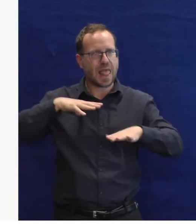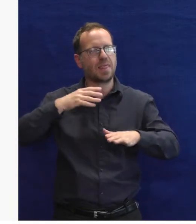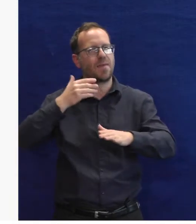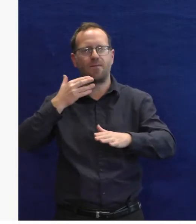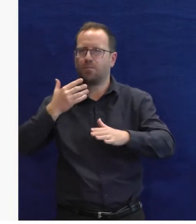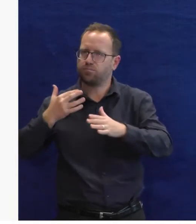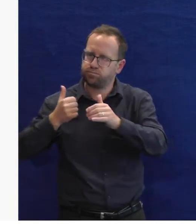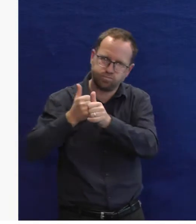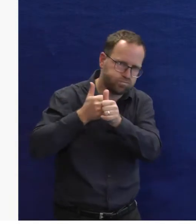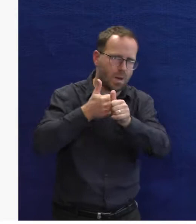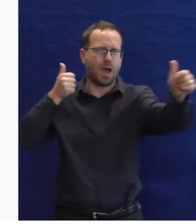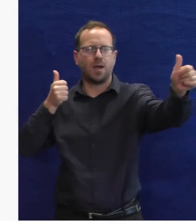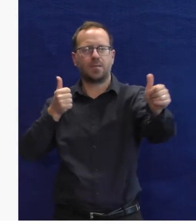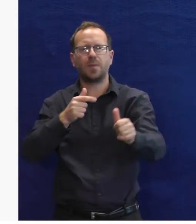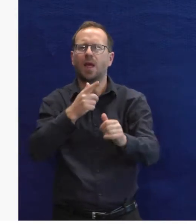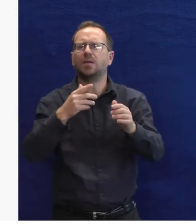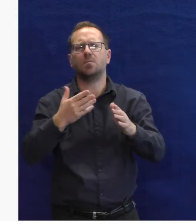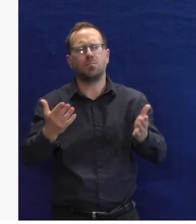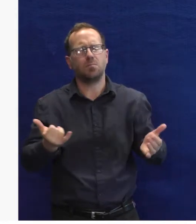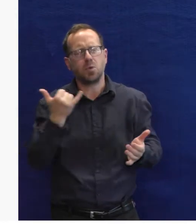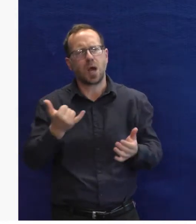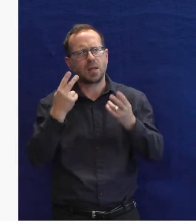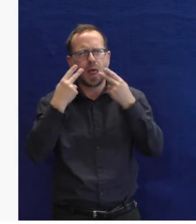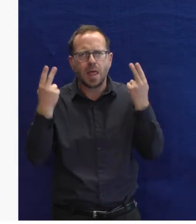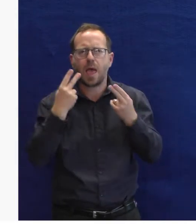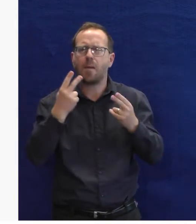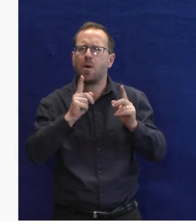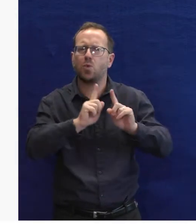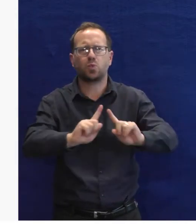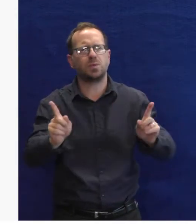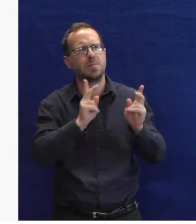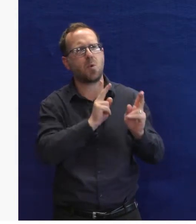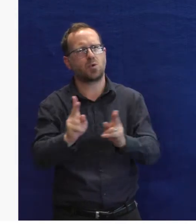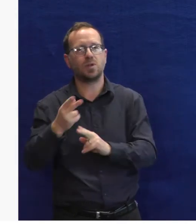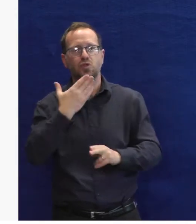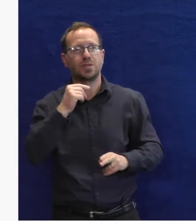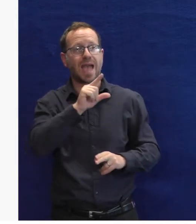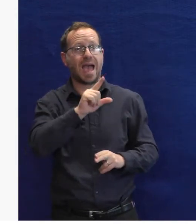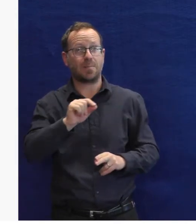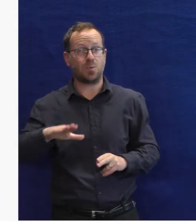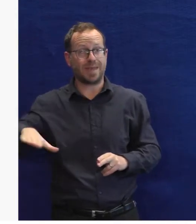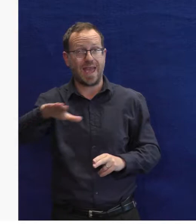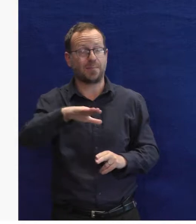v posledních deseti letech, ač to hledání stále je pro nás důležité.